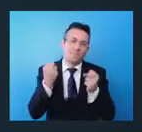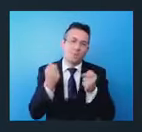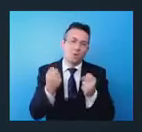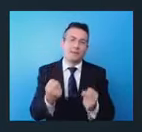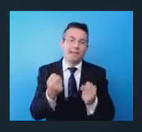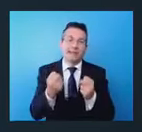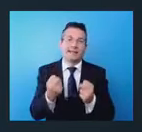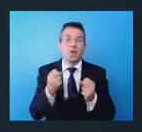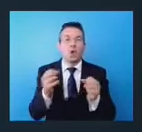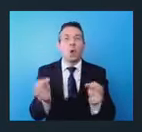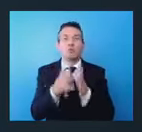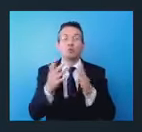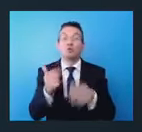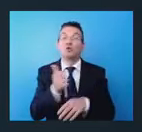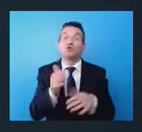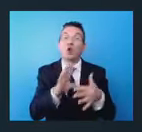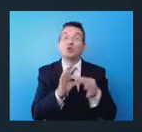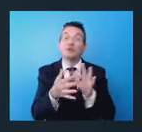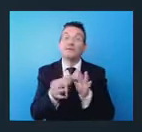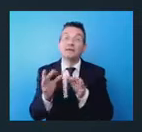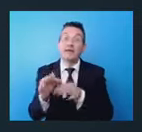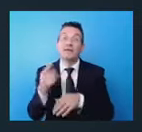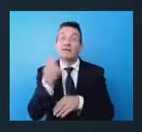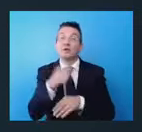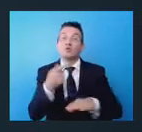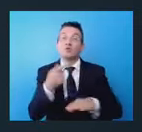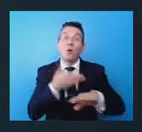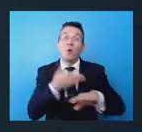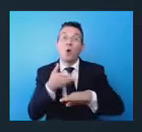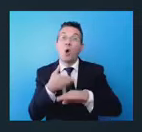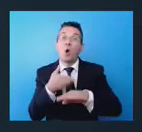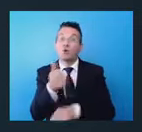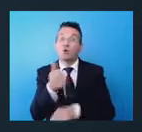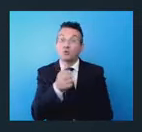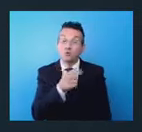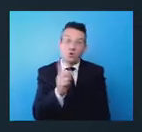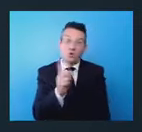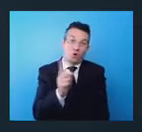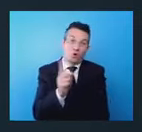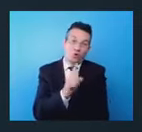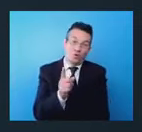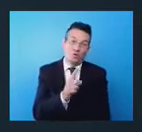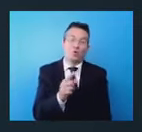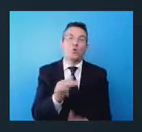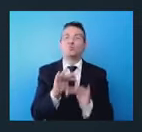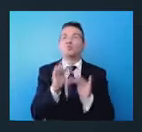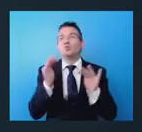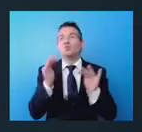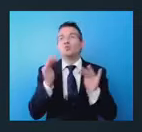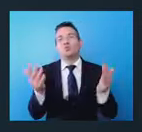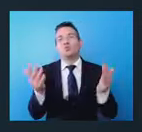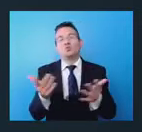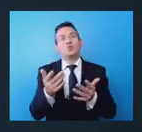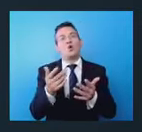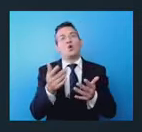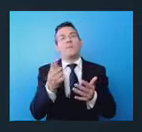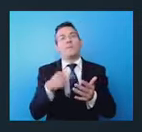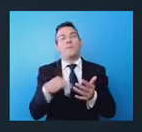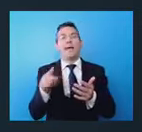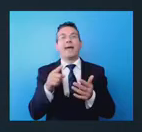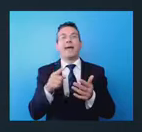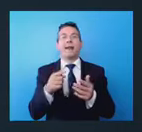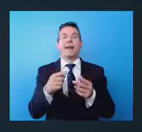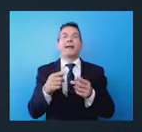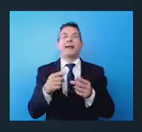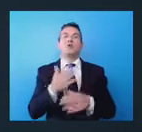solo Civitavecchia e il suo retroporto, ma riguarda tutto il sistema dei porti della nostra regione, la